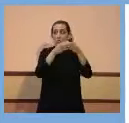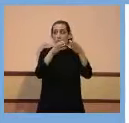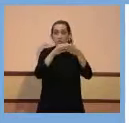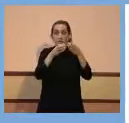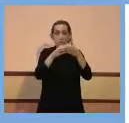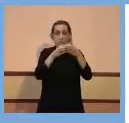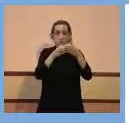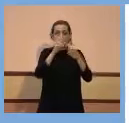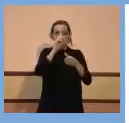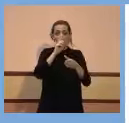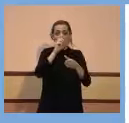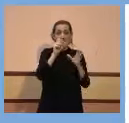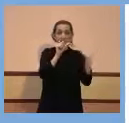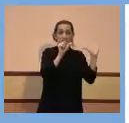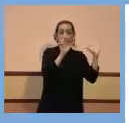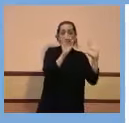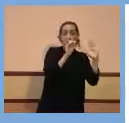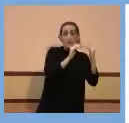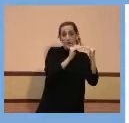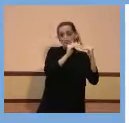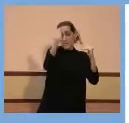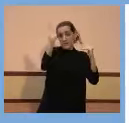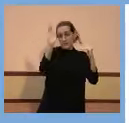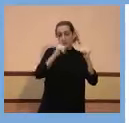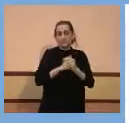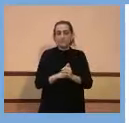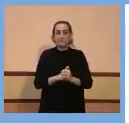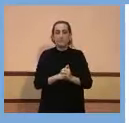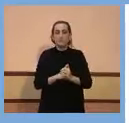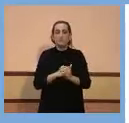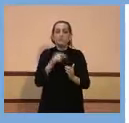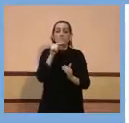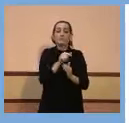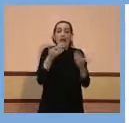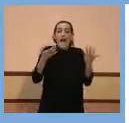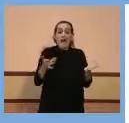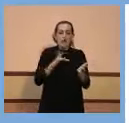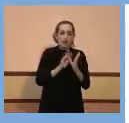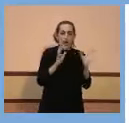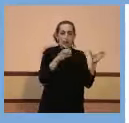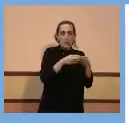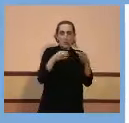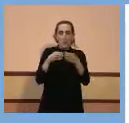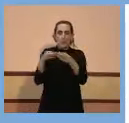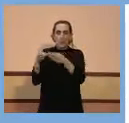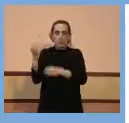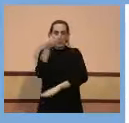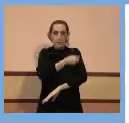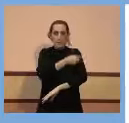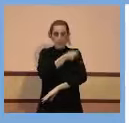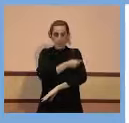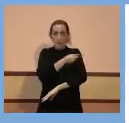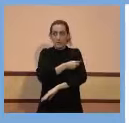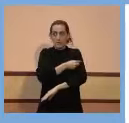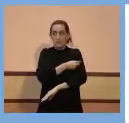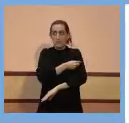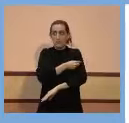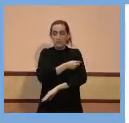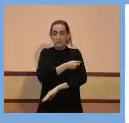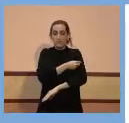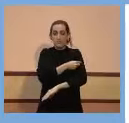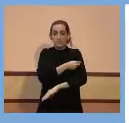de 60 cap endavant, que són els grups que estem vacunant, no estem en aquests moments ni